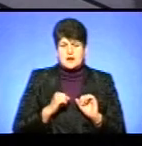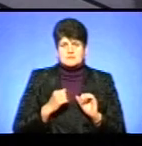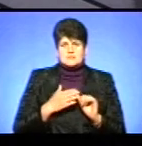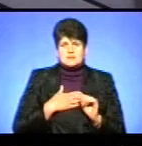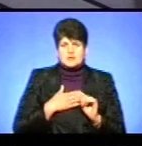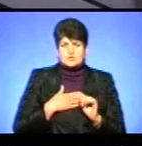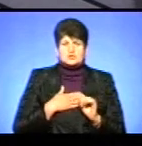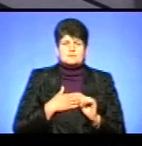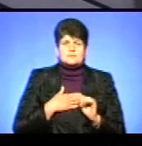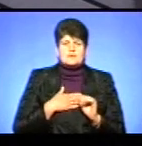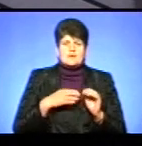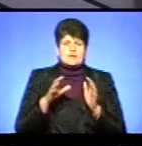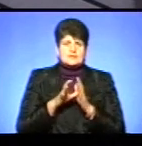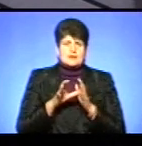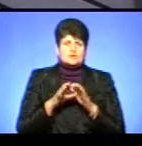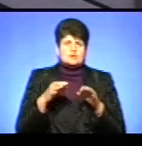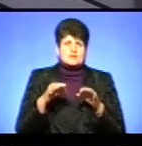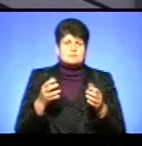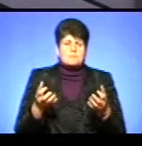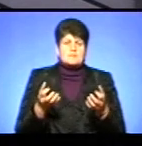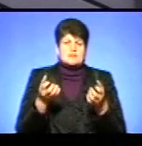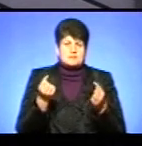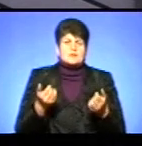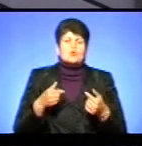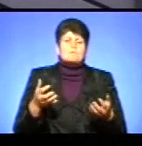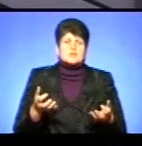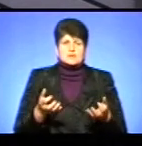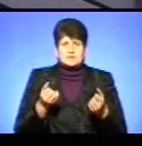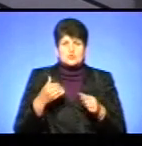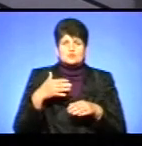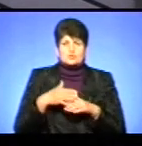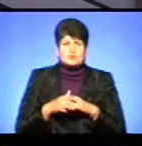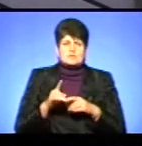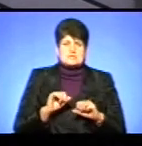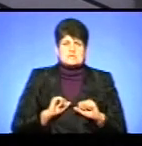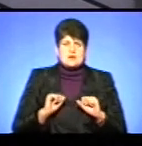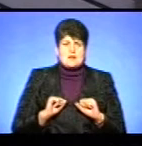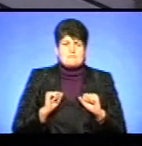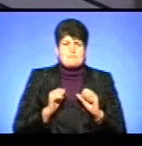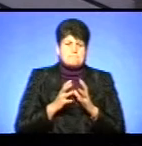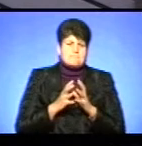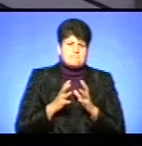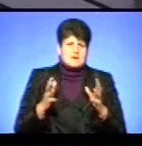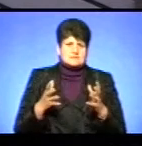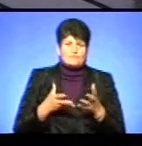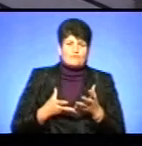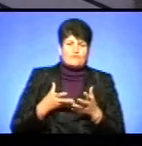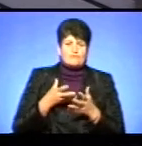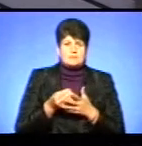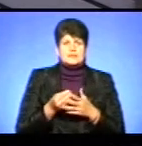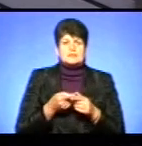електротранспорт підтримувати, ми його підтримуємо, і зрозуміло, що ми стараємося максимум виплатити